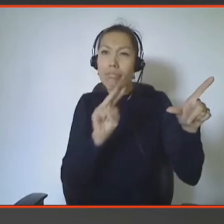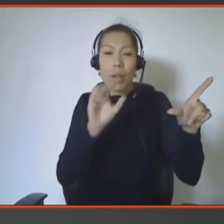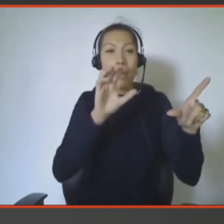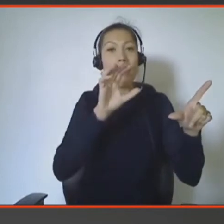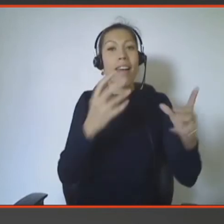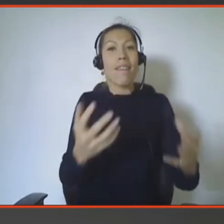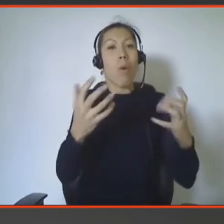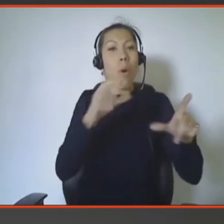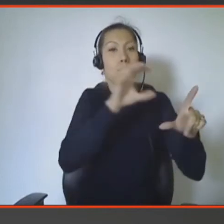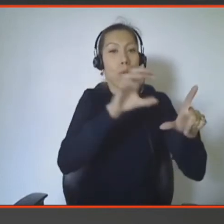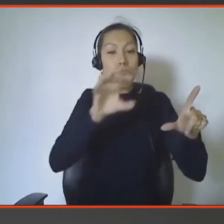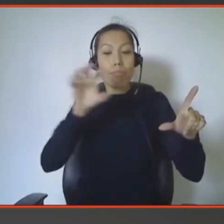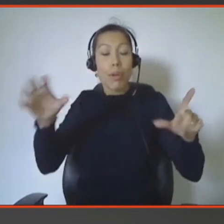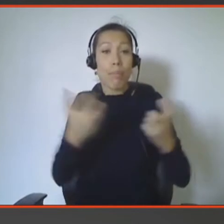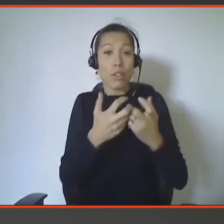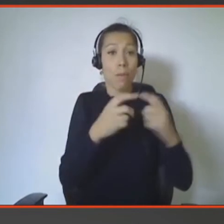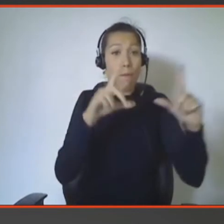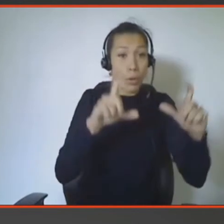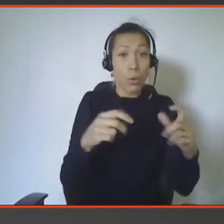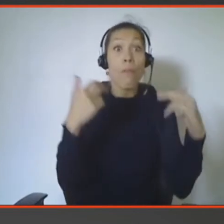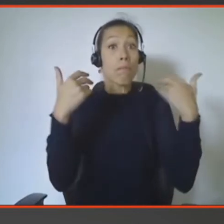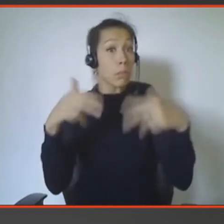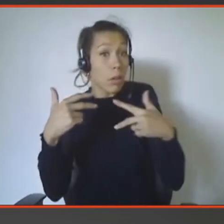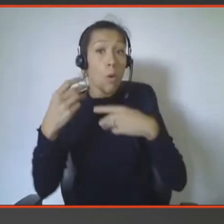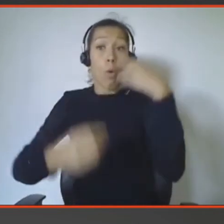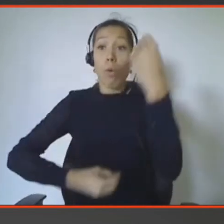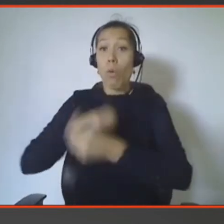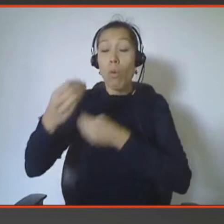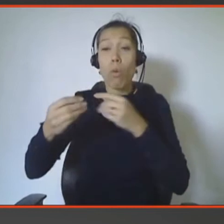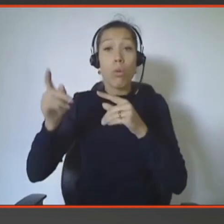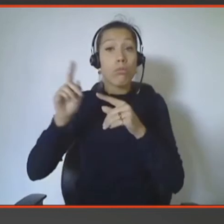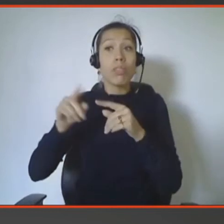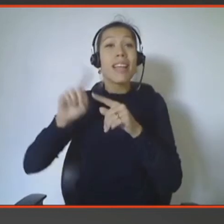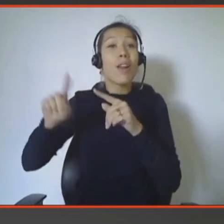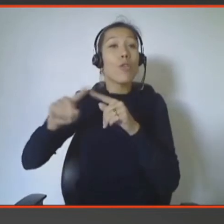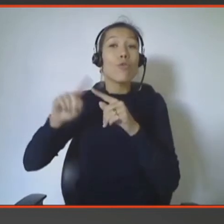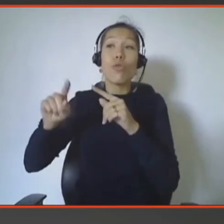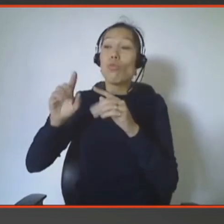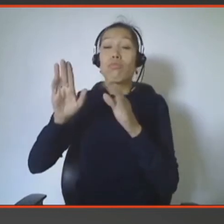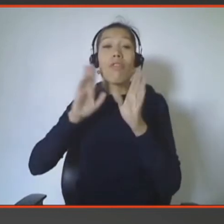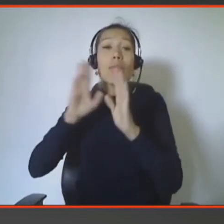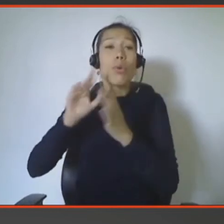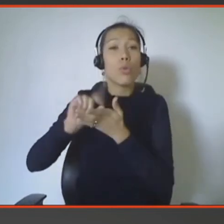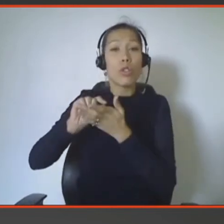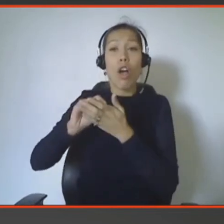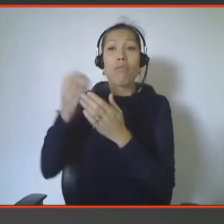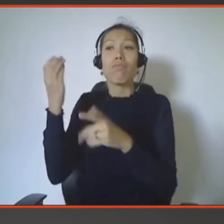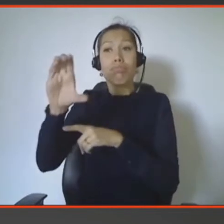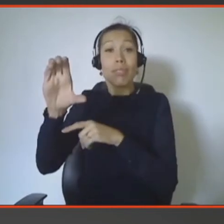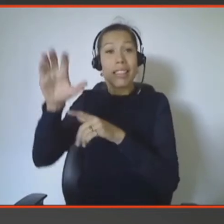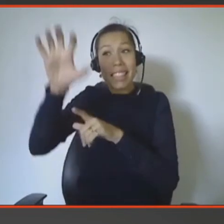des photos, ça peut être des vidéos, mais ça peut être aussi des contenus qui ont été partagés sur les réseaux sociaux, etc. Et en fait, la timeline va créer le